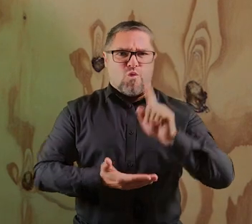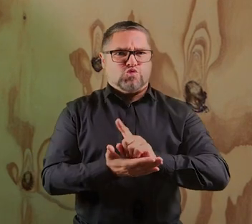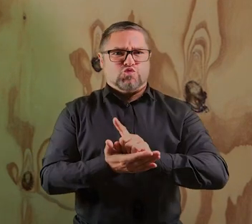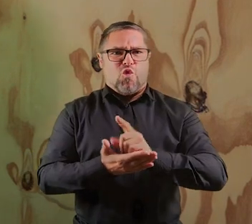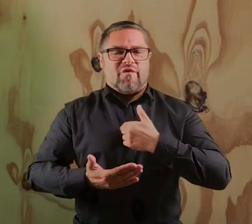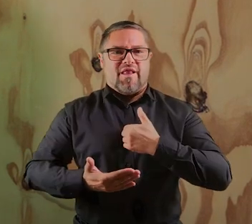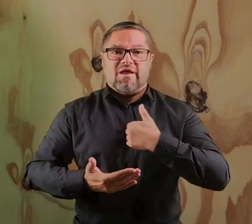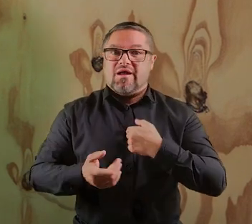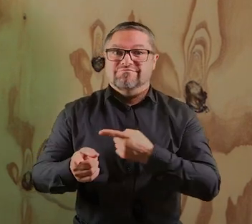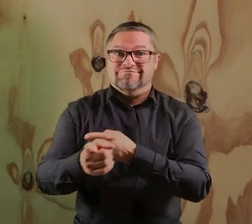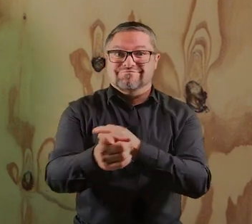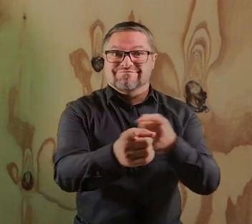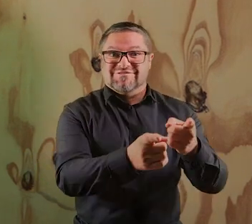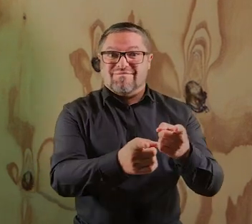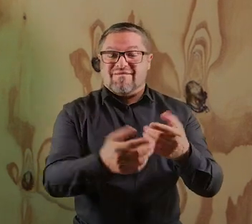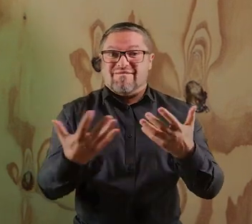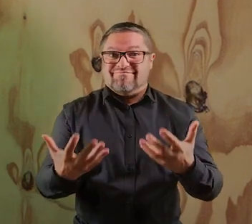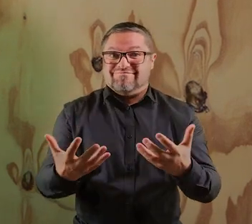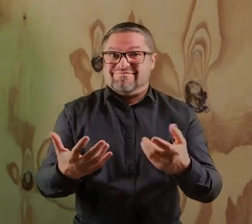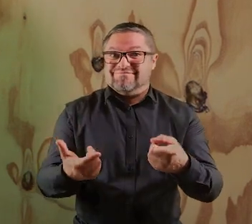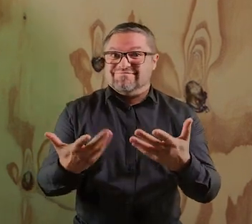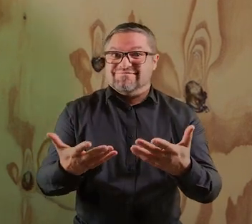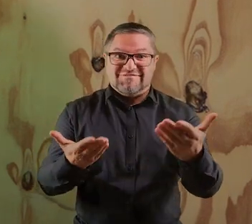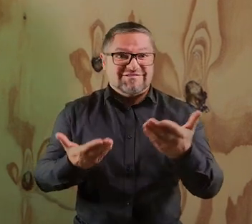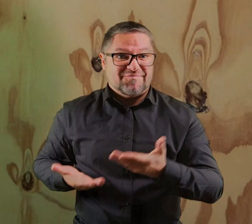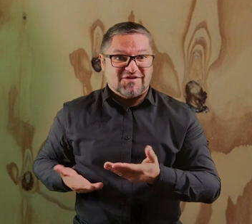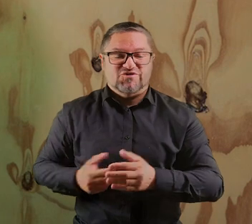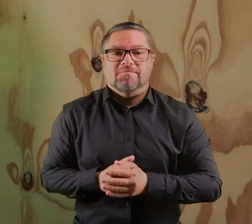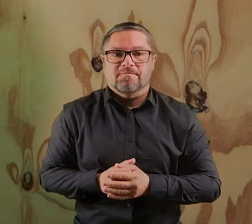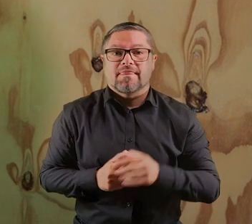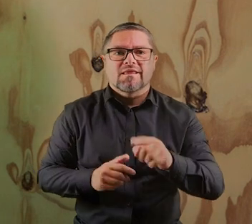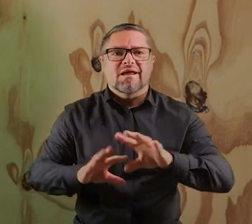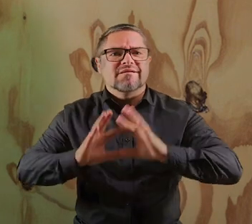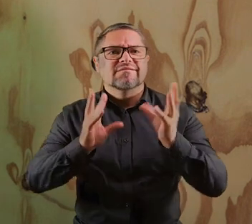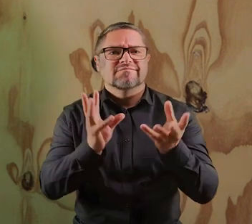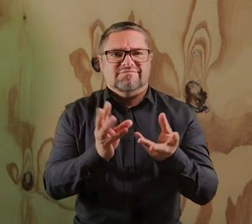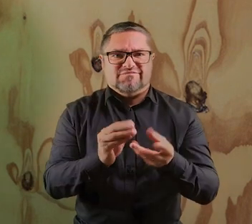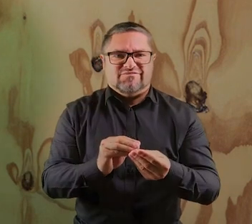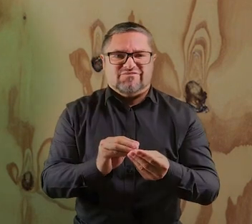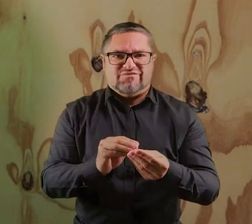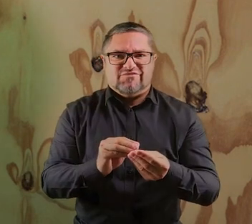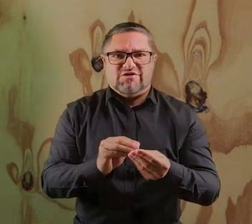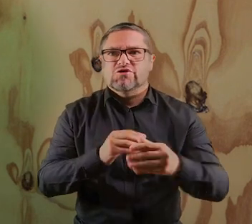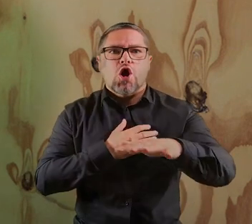umiejętności, do czego już teraz Was bardzo zachęcam i zapraszam. I te wszystkie